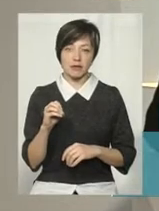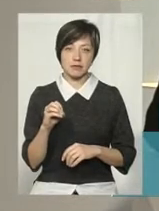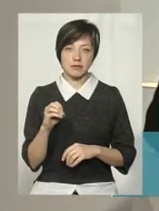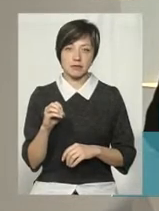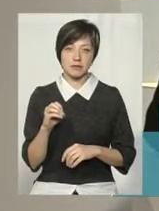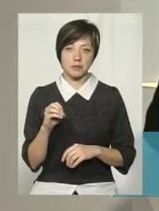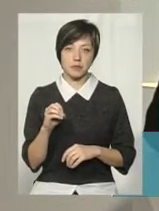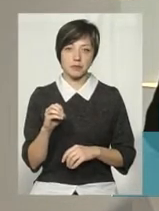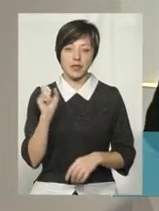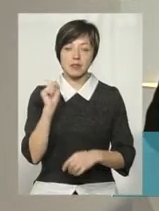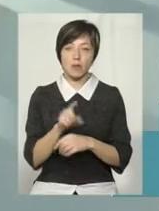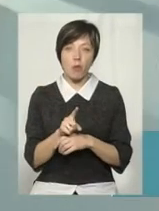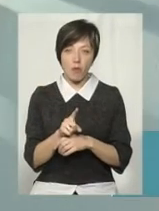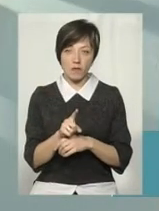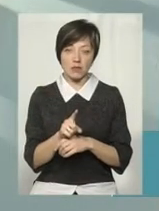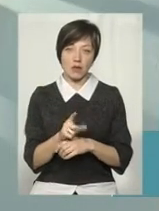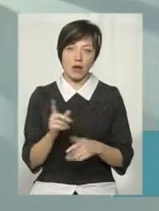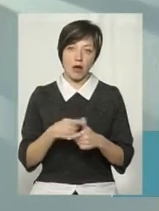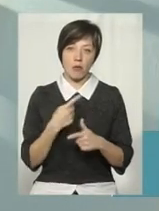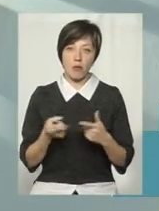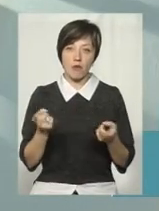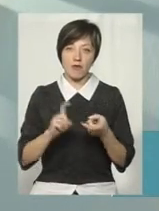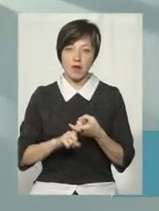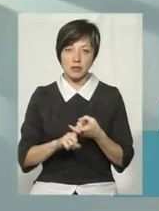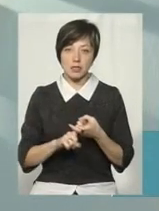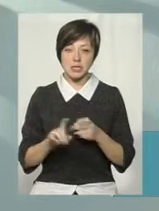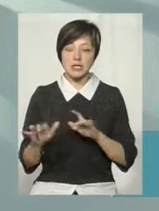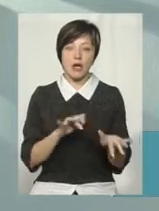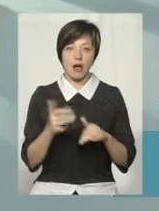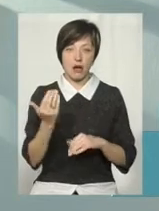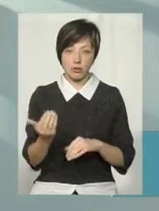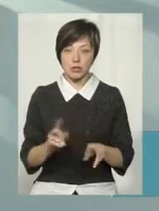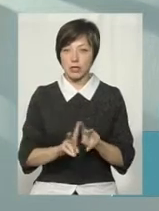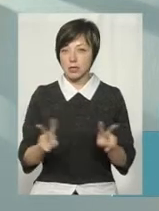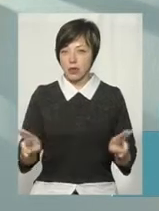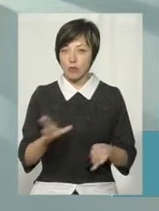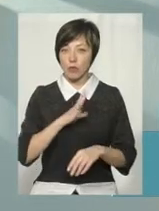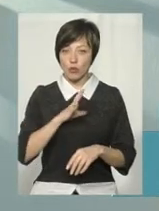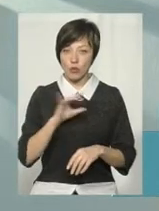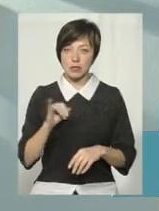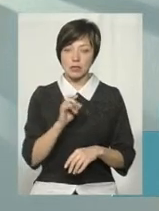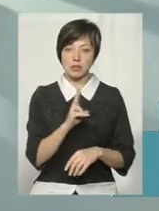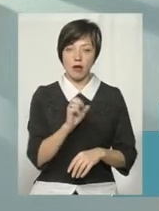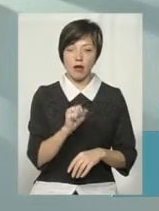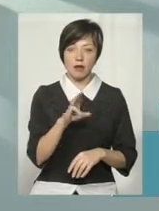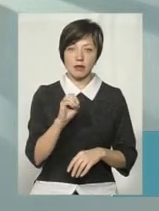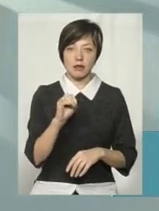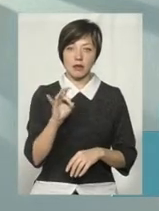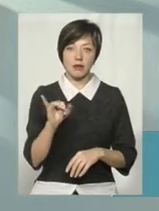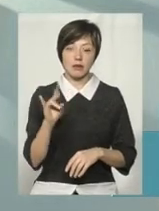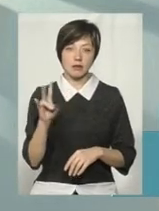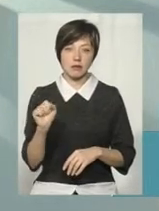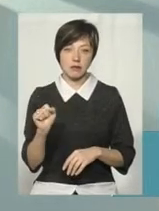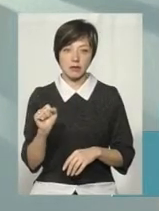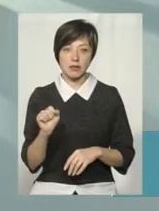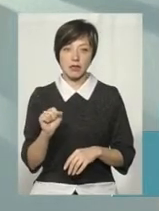замовне або пов'язане з діяльністю. Так само, в принципі, було і з Катериною, тому що